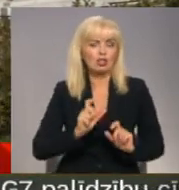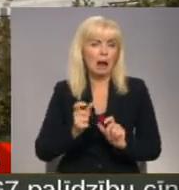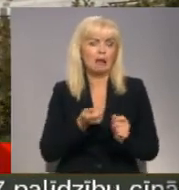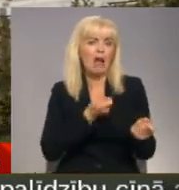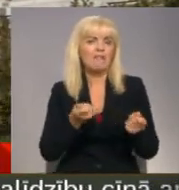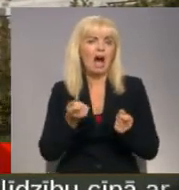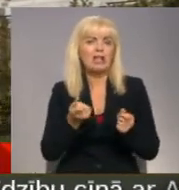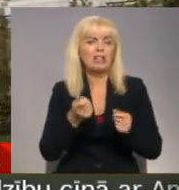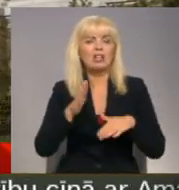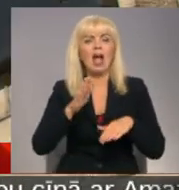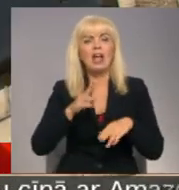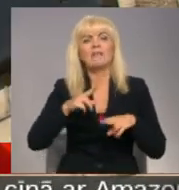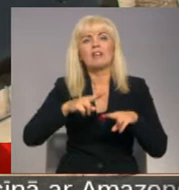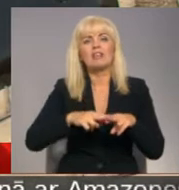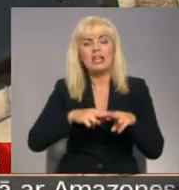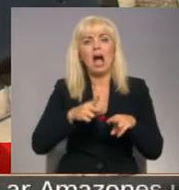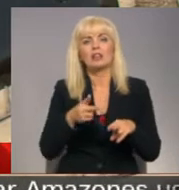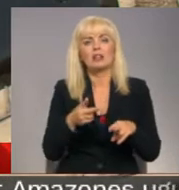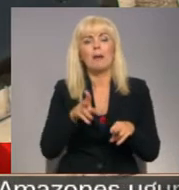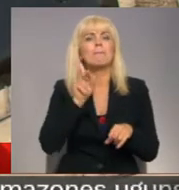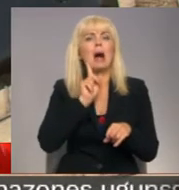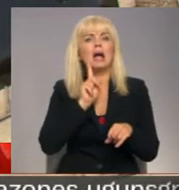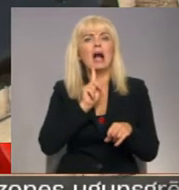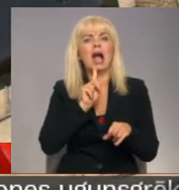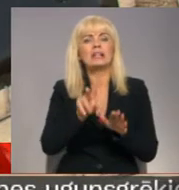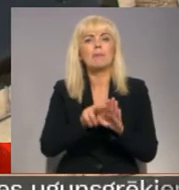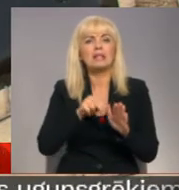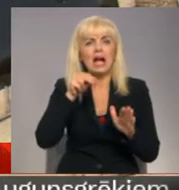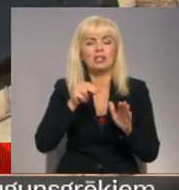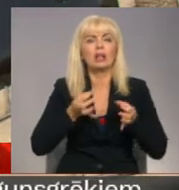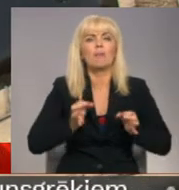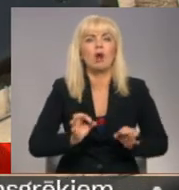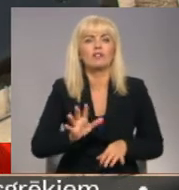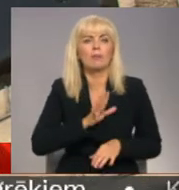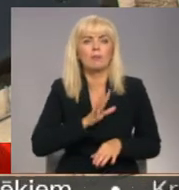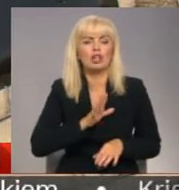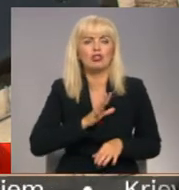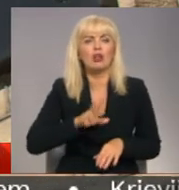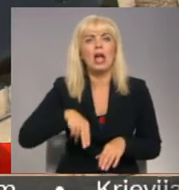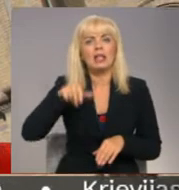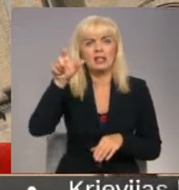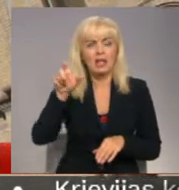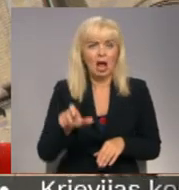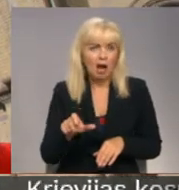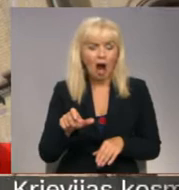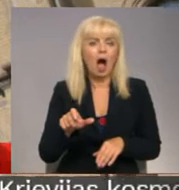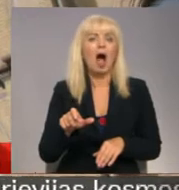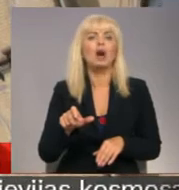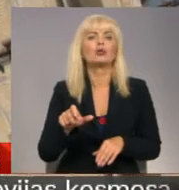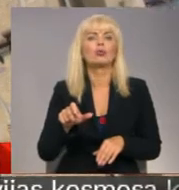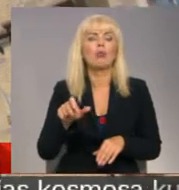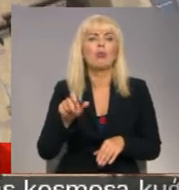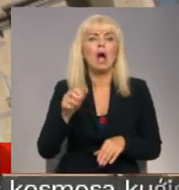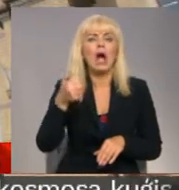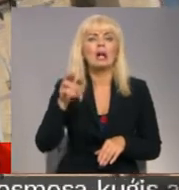vietas izpildītāju valdība iecēla vēstures un filozofijas fakultātes profesoru un bijušo dekānu gvido straubi. Tikmēr Latvijas